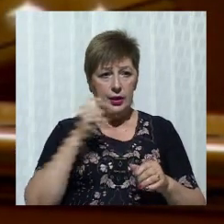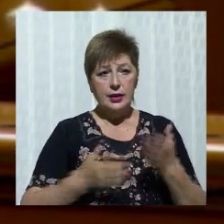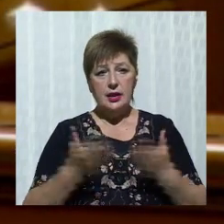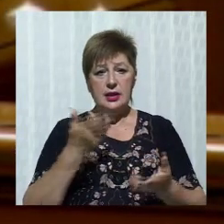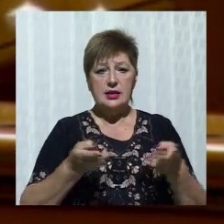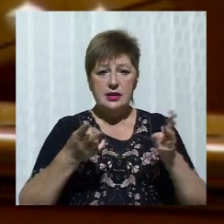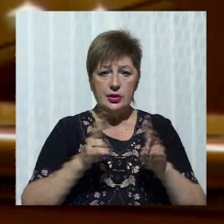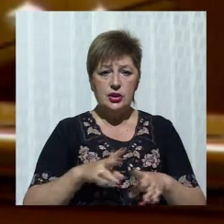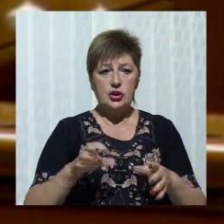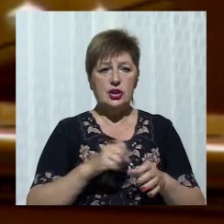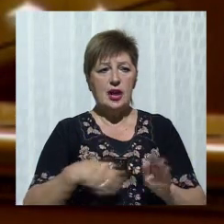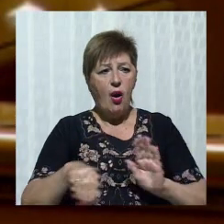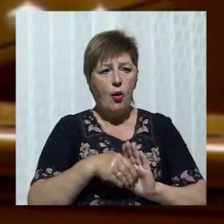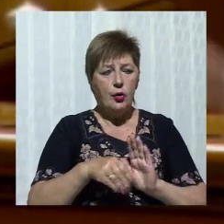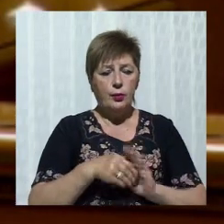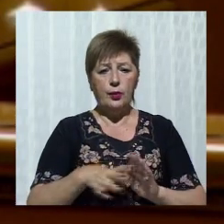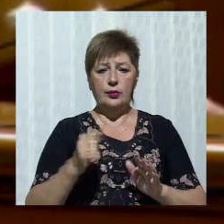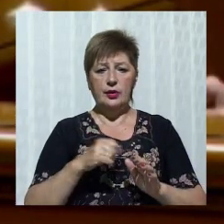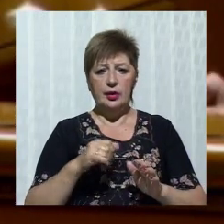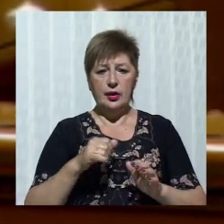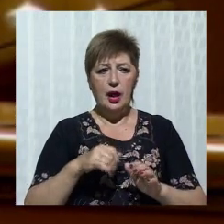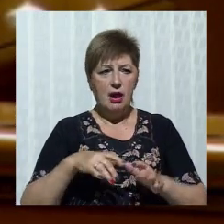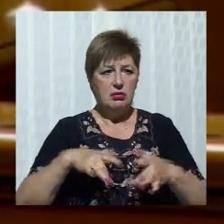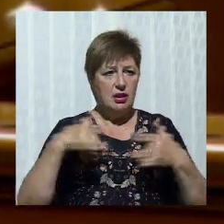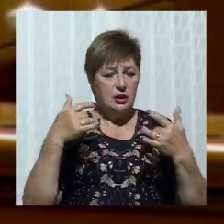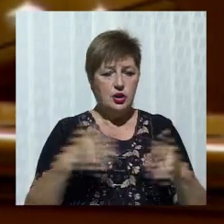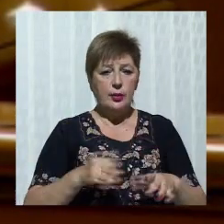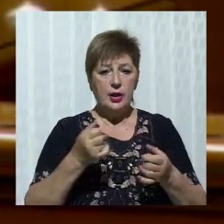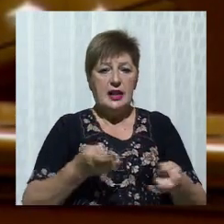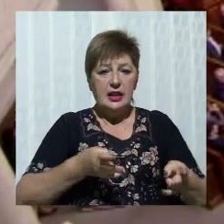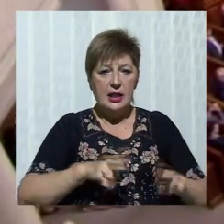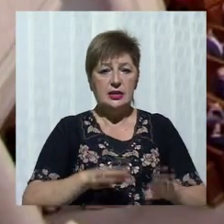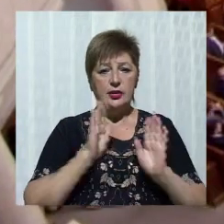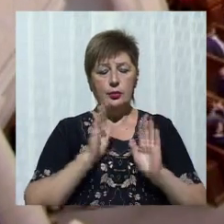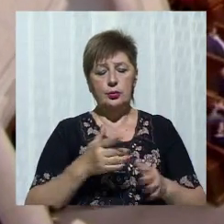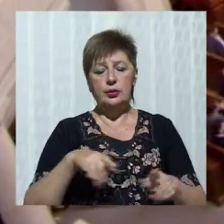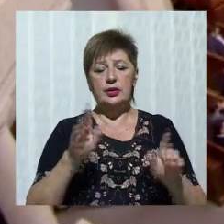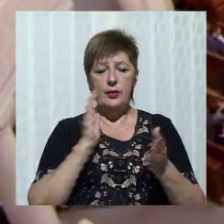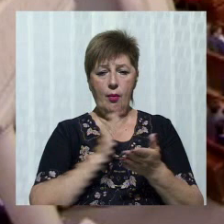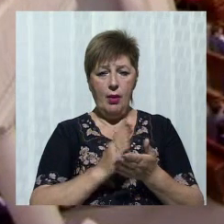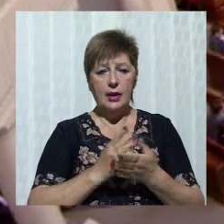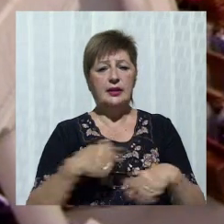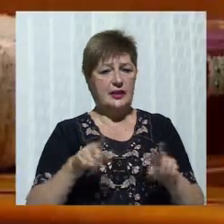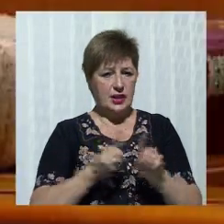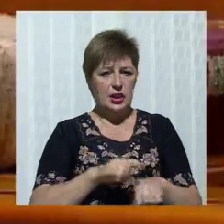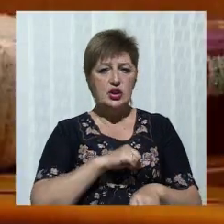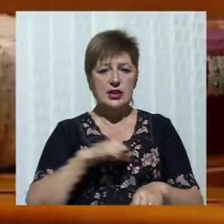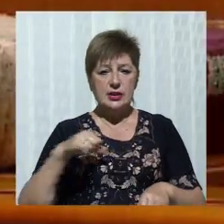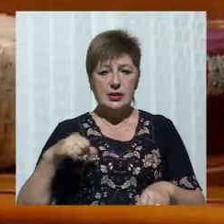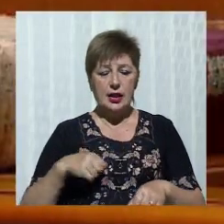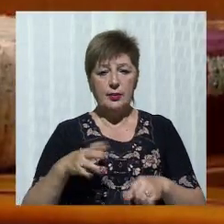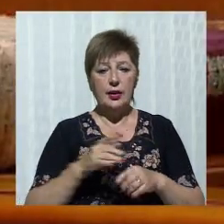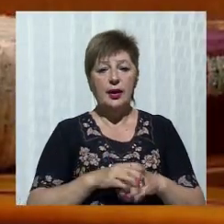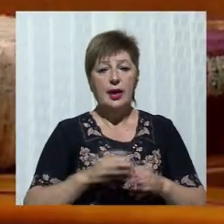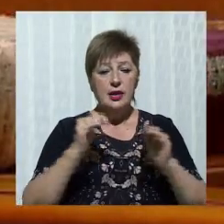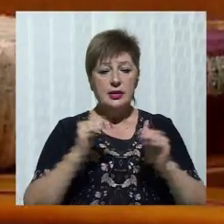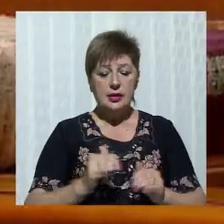мажоритарною, нікчемною, то наслідки ми будемо мати ті ж самі. Також президентський законопроект передбачав зниження прохідного